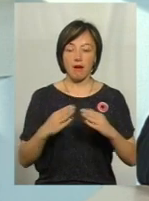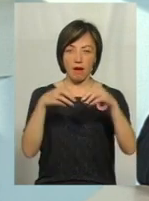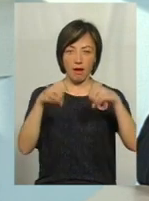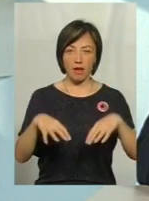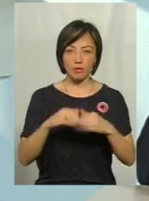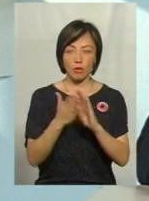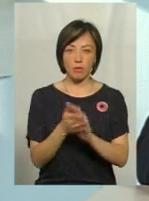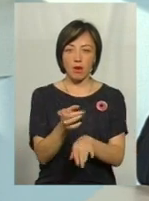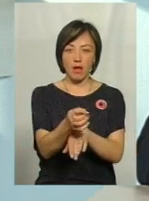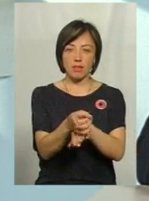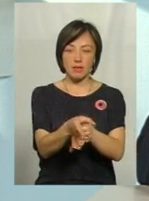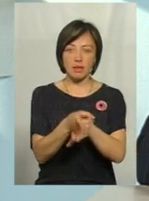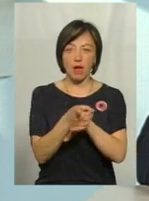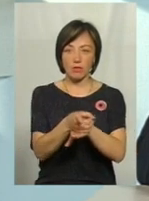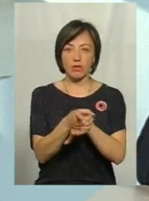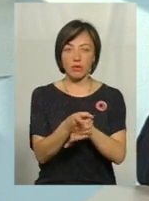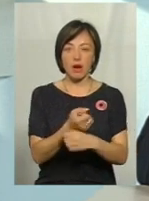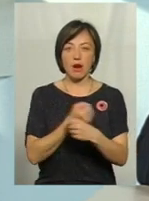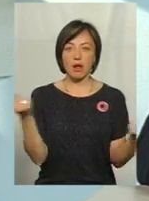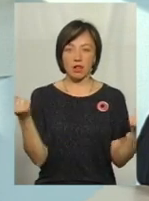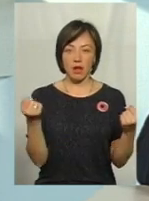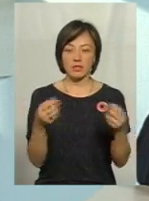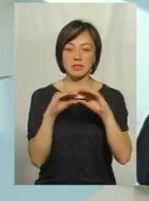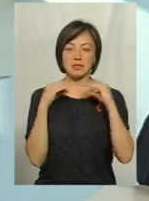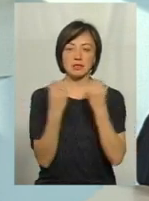пританкових громад, від кумулятивних снарядів.